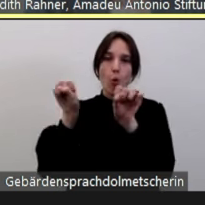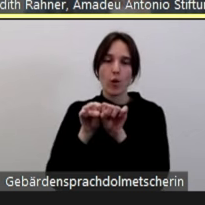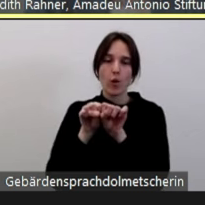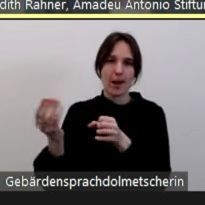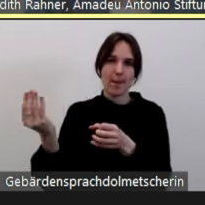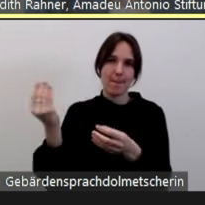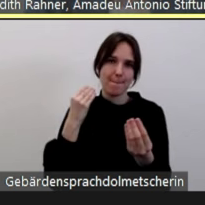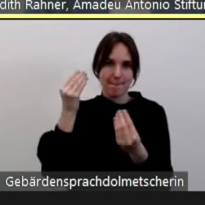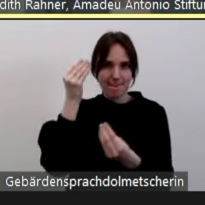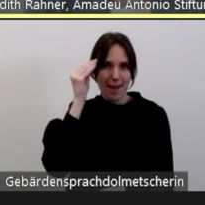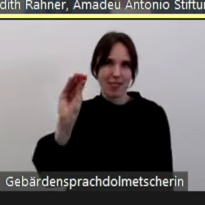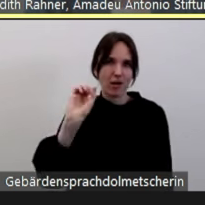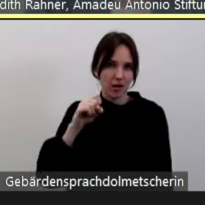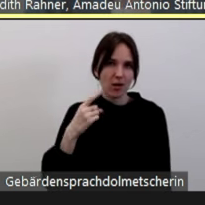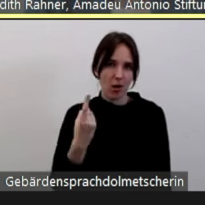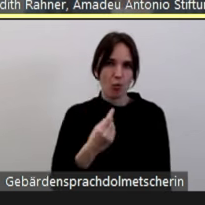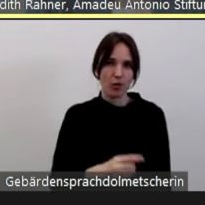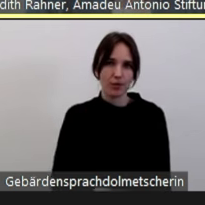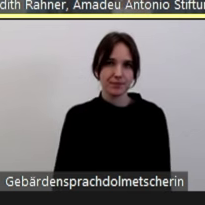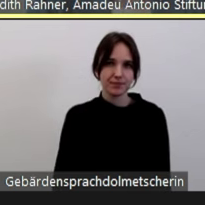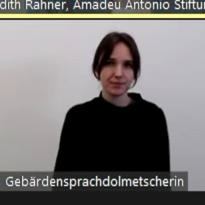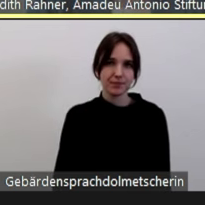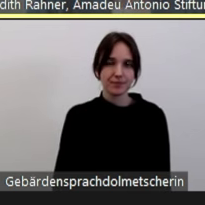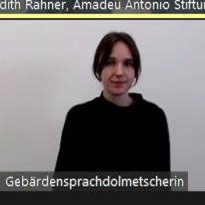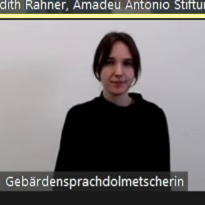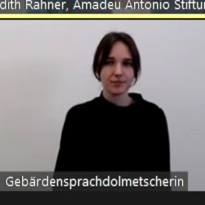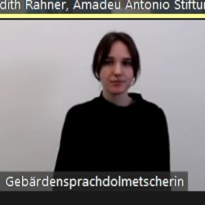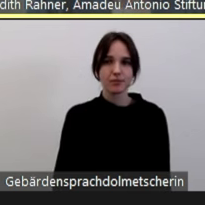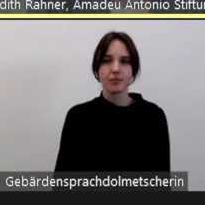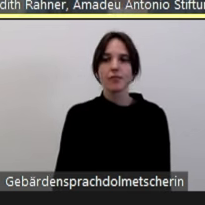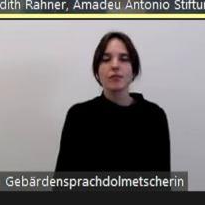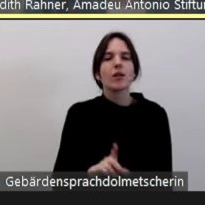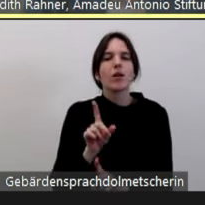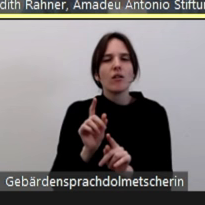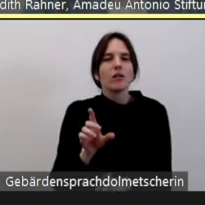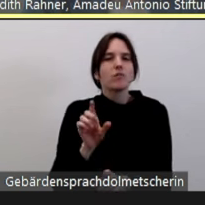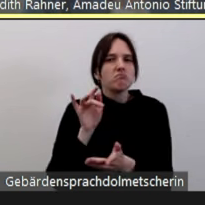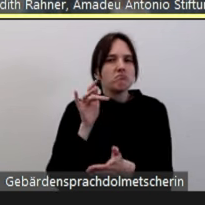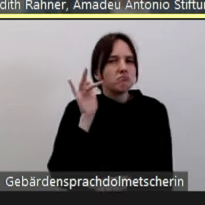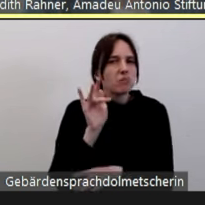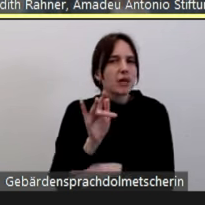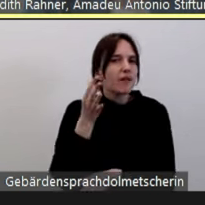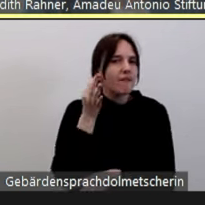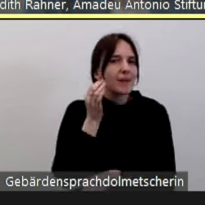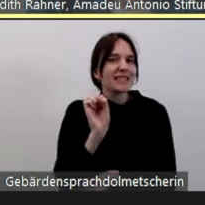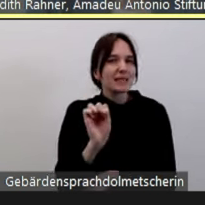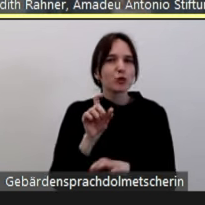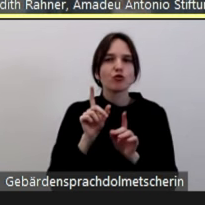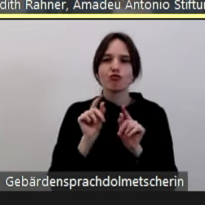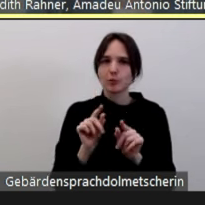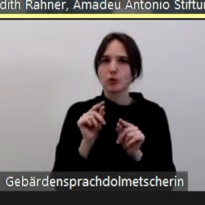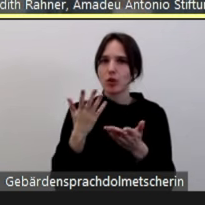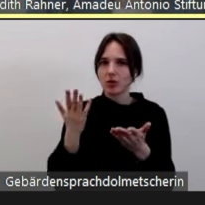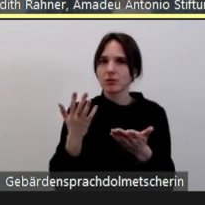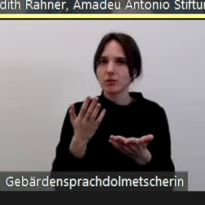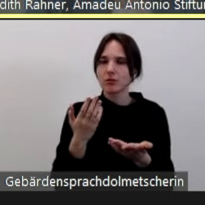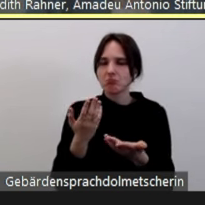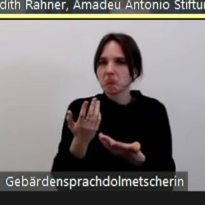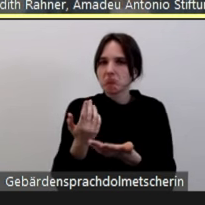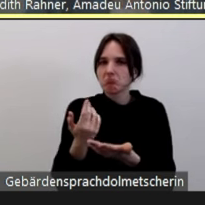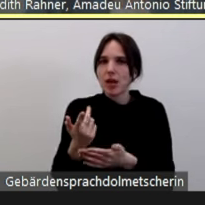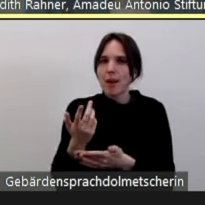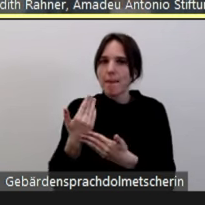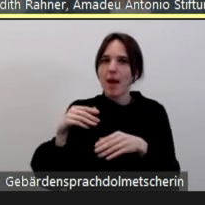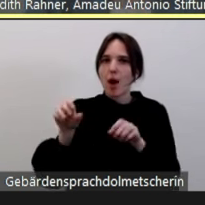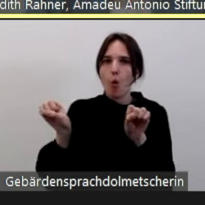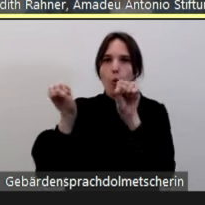Sensibilisierung auch für die Themen, wie was Antifeminismus eigentlich ist. Und da kann man es wahrscheinlich auch schneller klicken. Deswegen sind diese